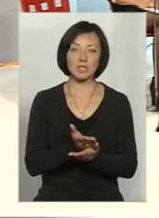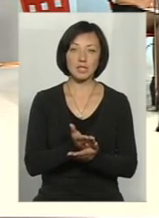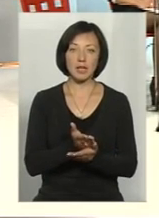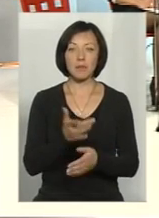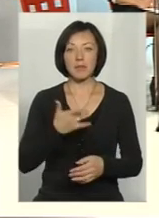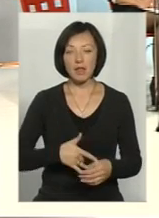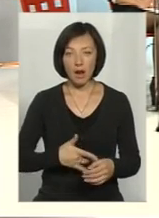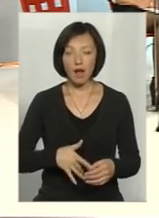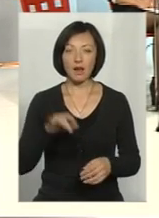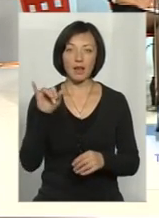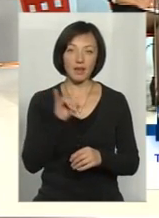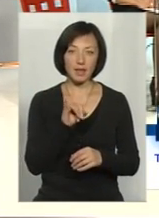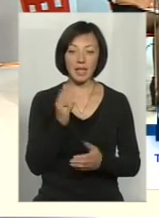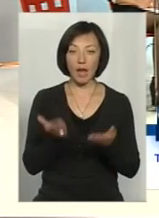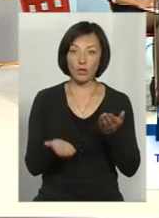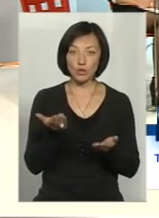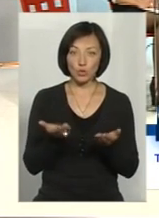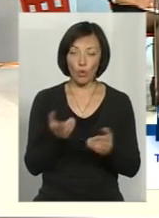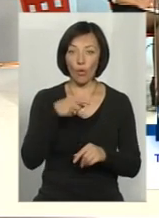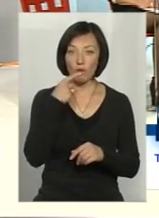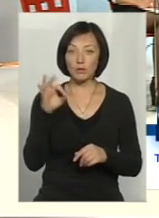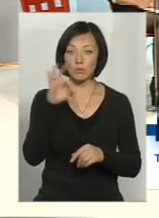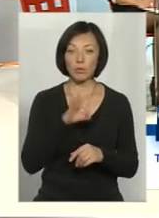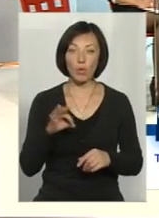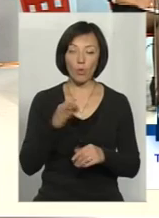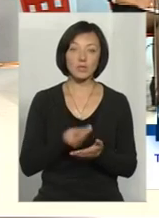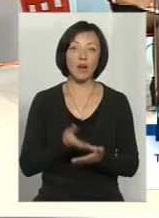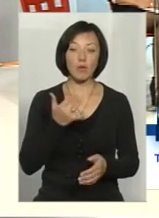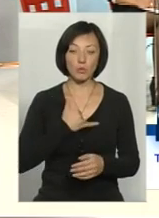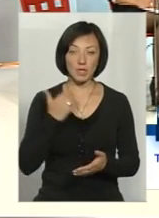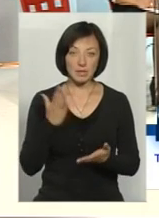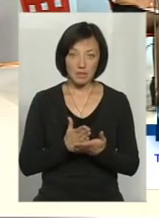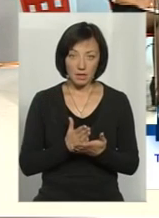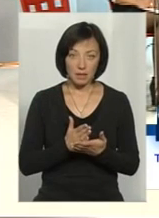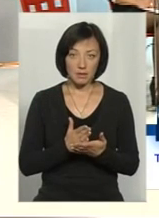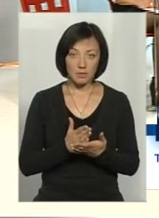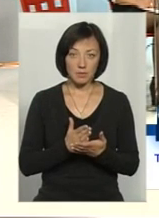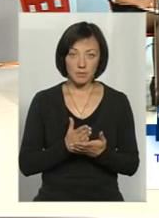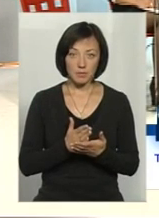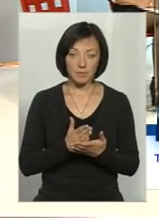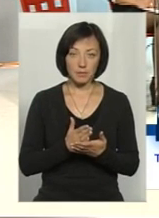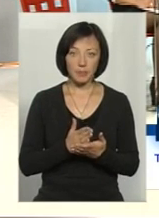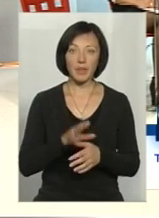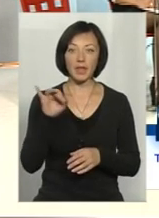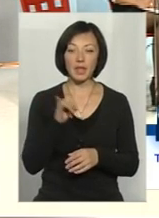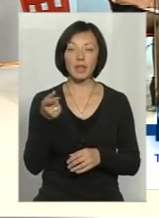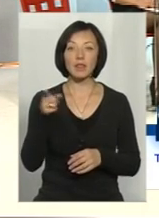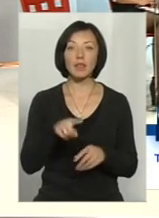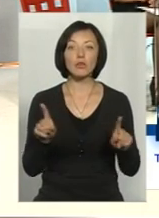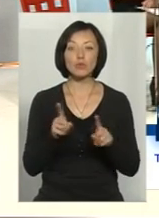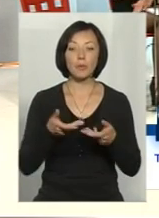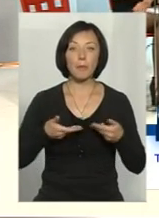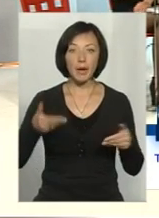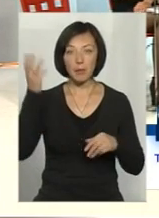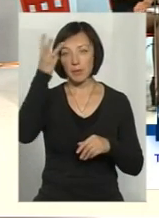є мінеральна. І якщо говорити про той скарб, який ми маємо на сьогодні, і те, що і ми,